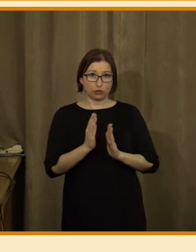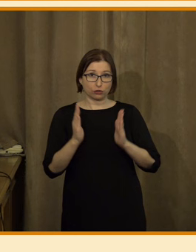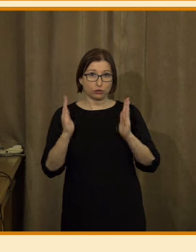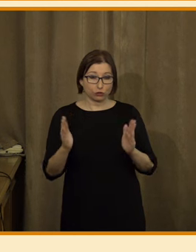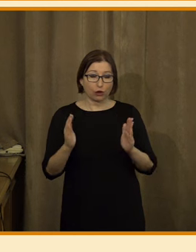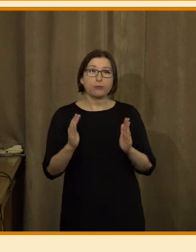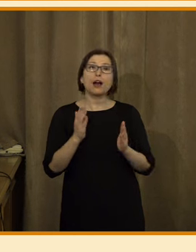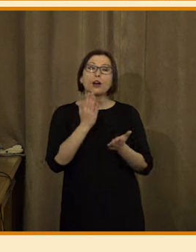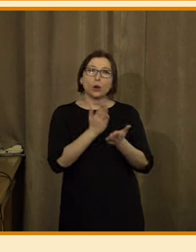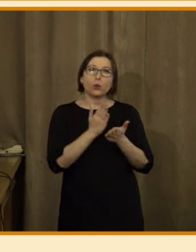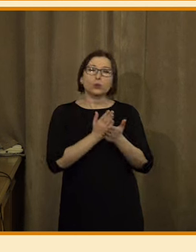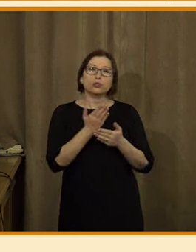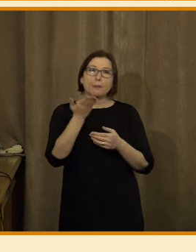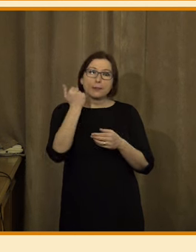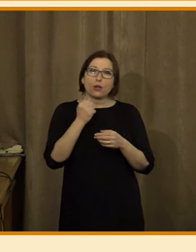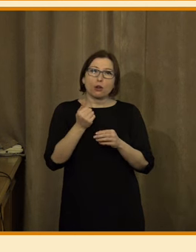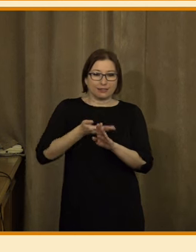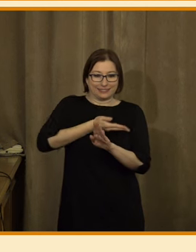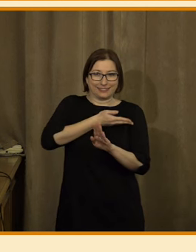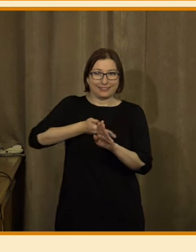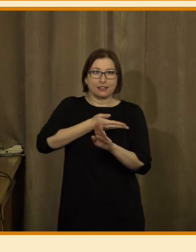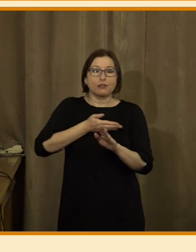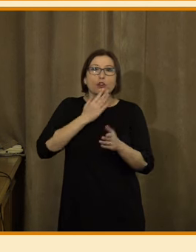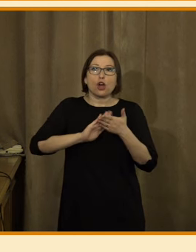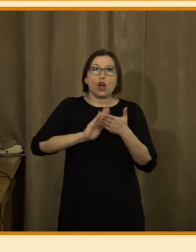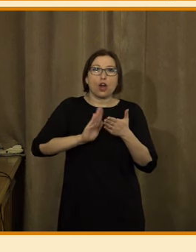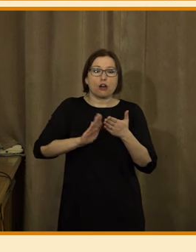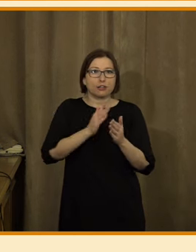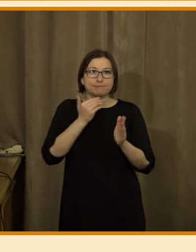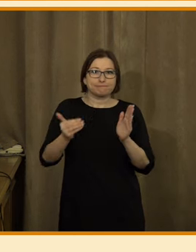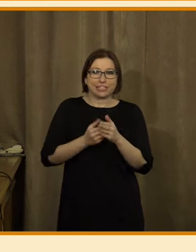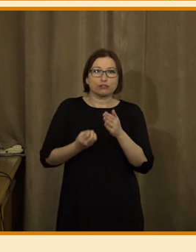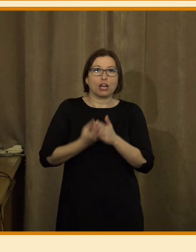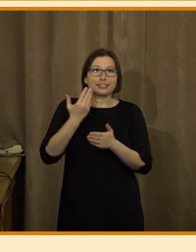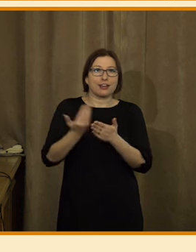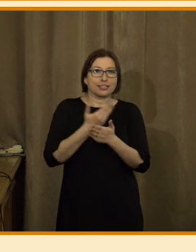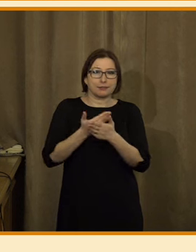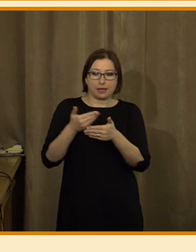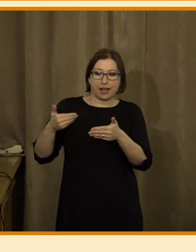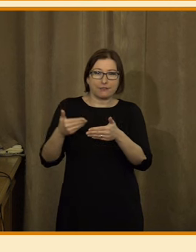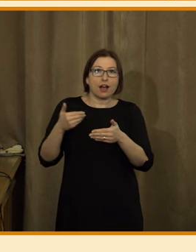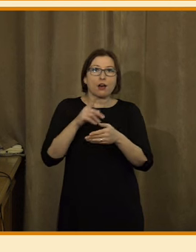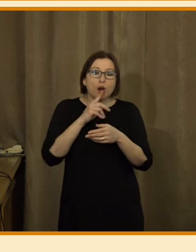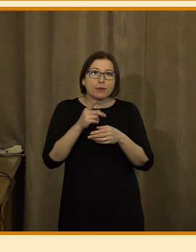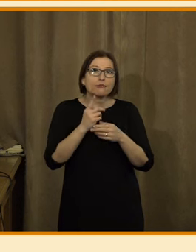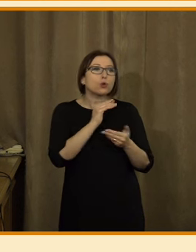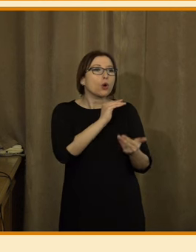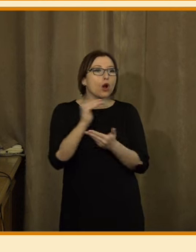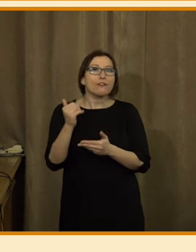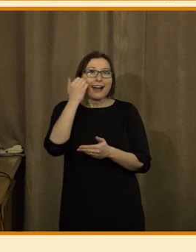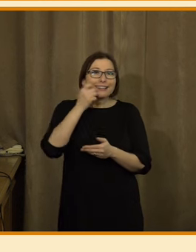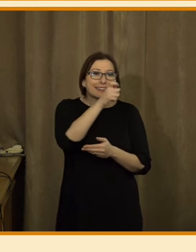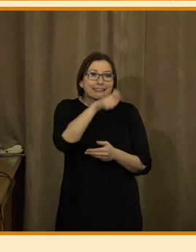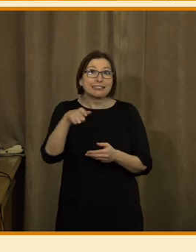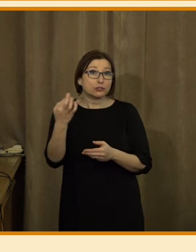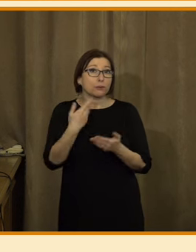kterou jsme měli k dispozici pro toto symposium, protože jsme chtěli co nejčerstvější údaje chování populace. Tak jsme